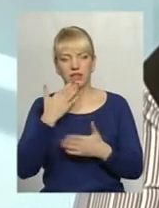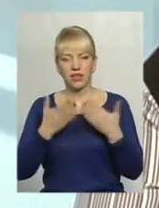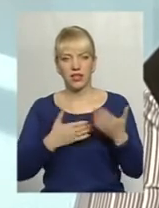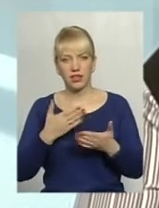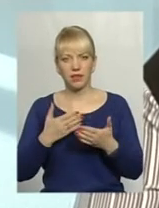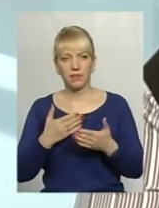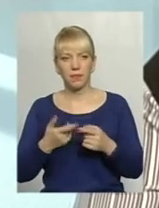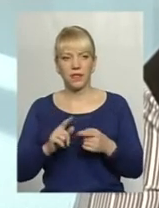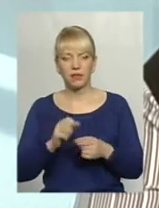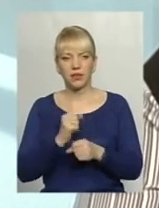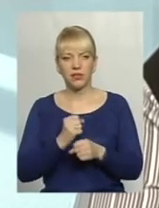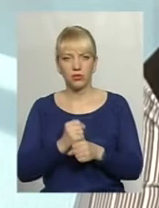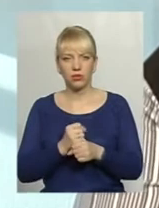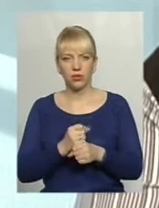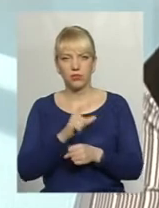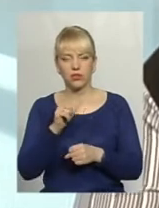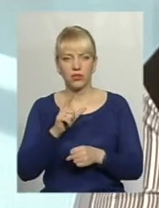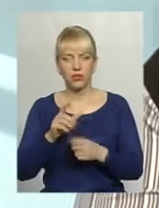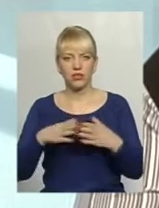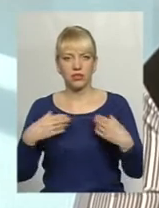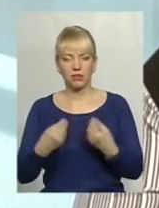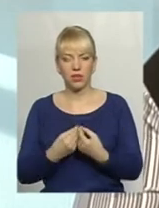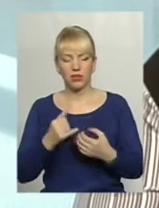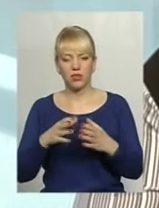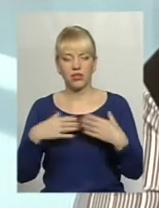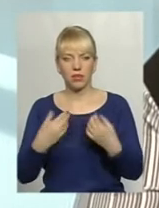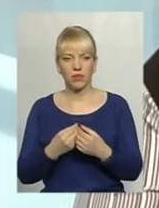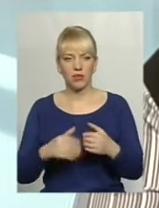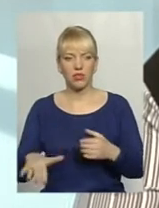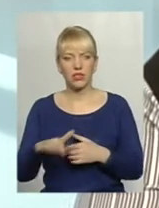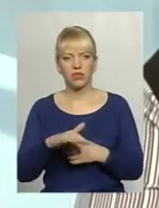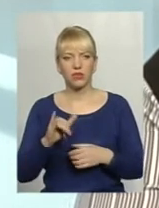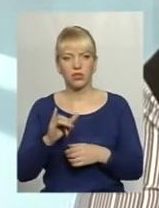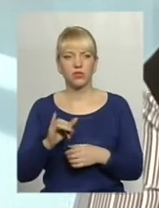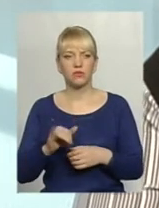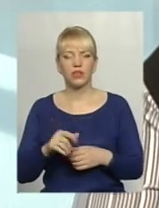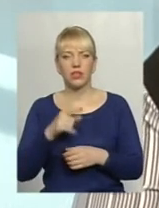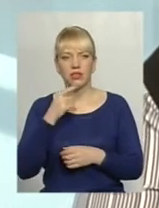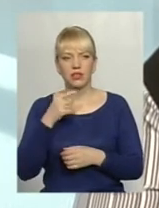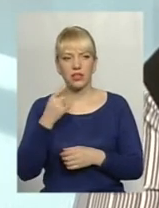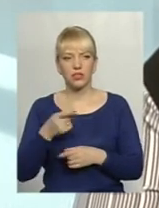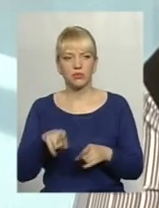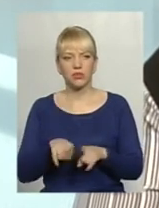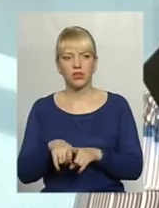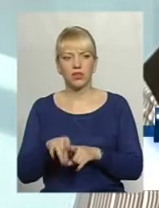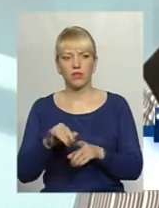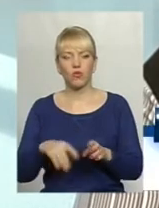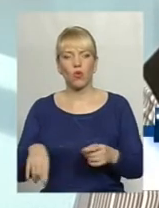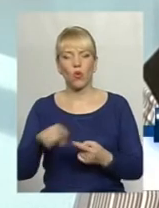Працюємо безпосередньо з сім'єю, з сімейним середовищем і, скажімо так, вже вколі